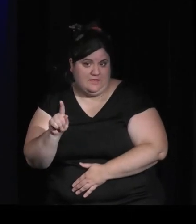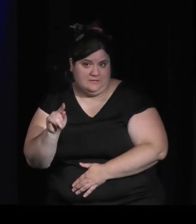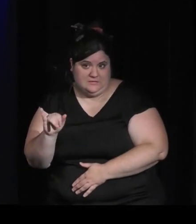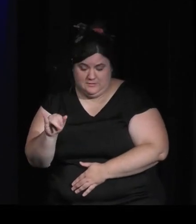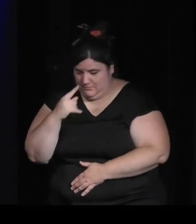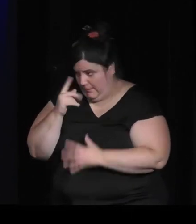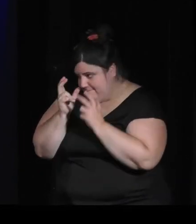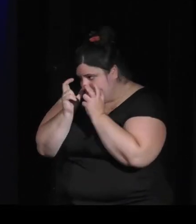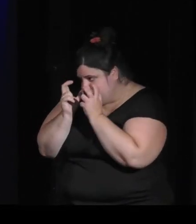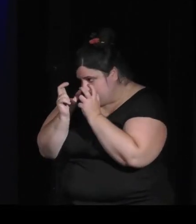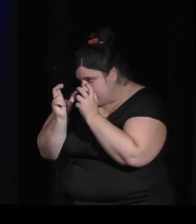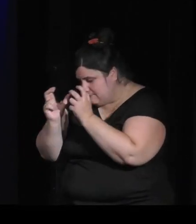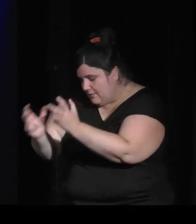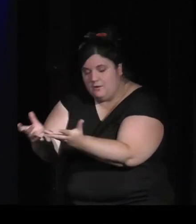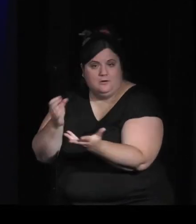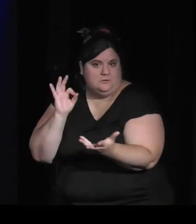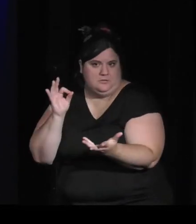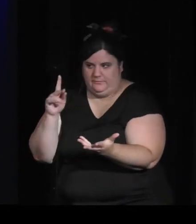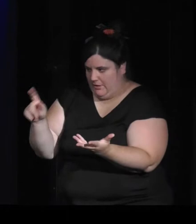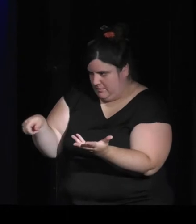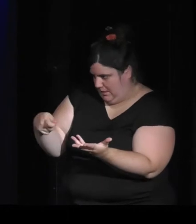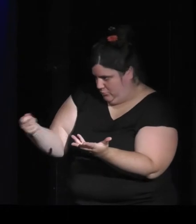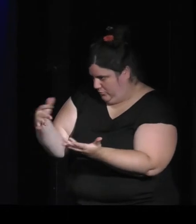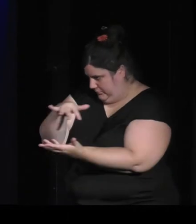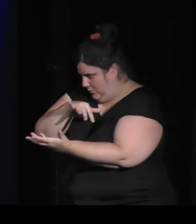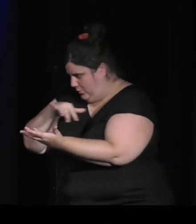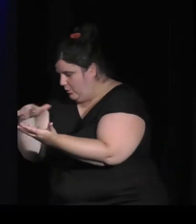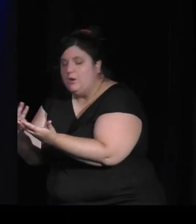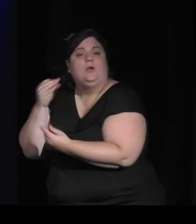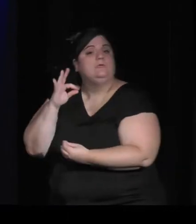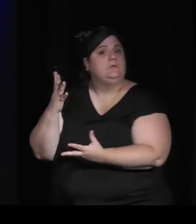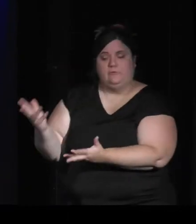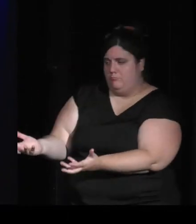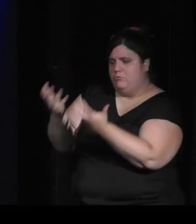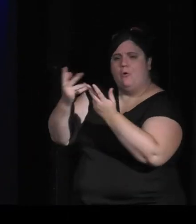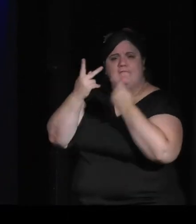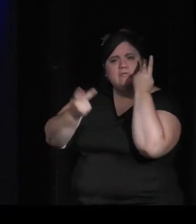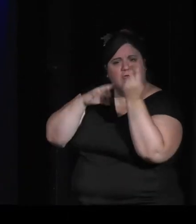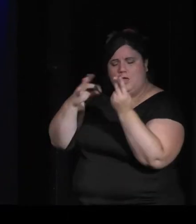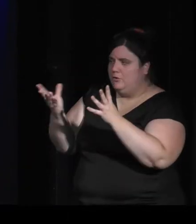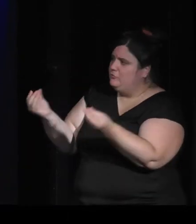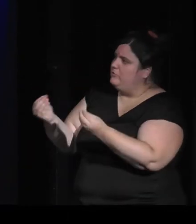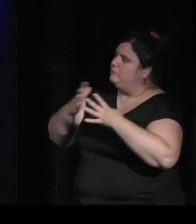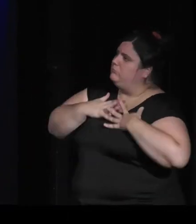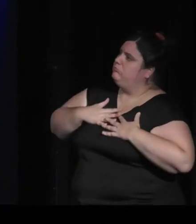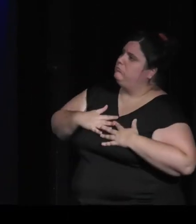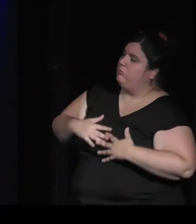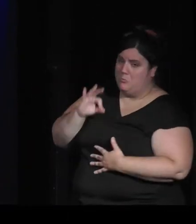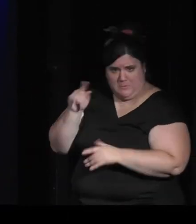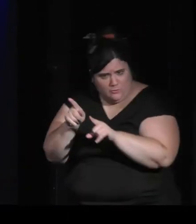nature au centre de leur réflexion. Au-delà juste de leur représentation, du bien-être que cela procure, mais évidemment aussi des réflexions écologiques.